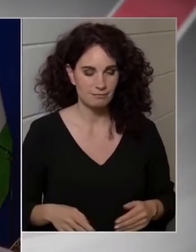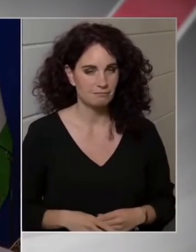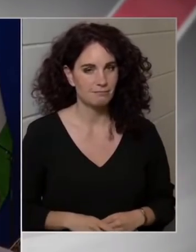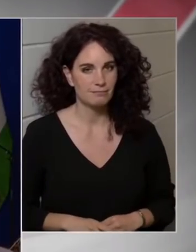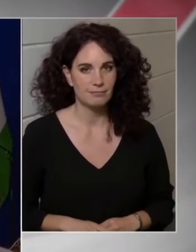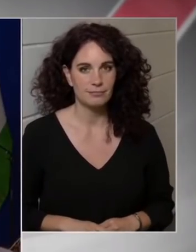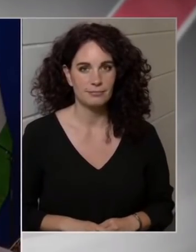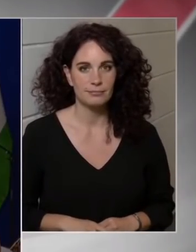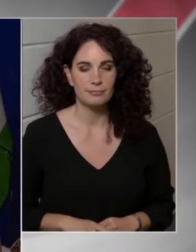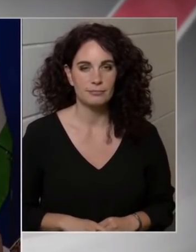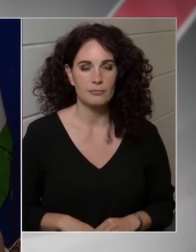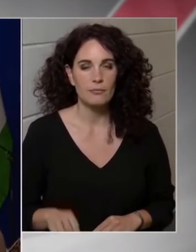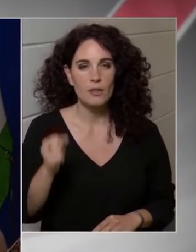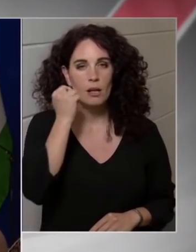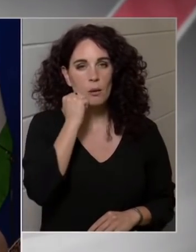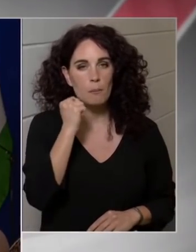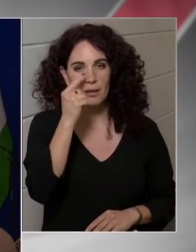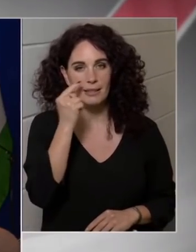Mandiner.